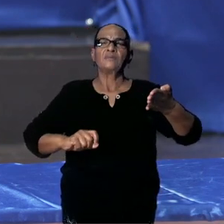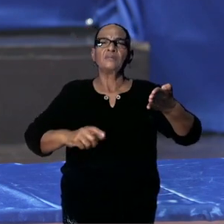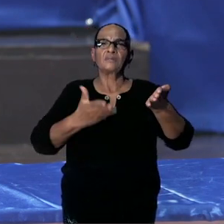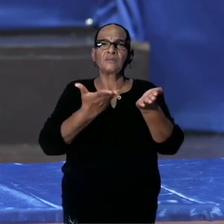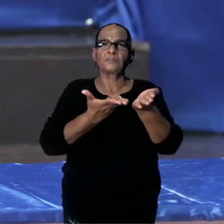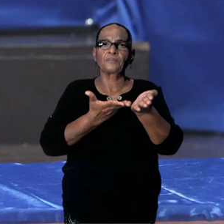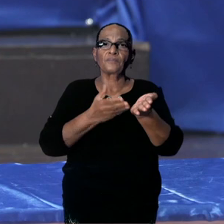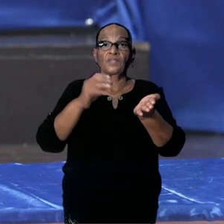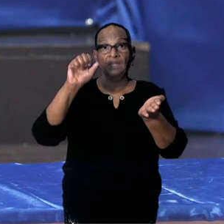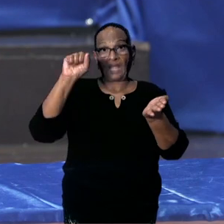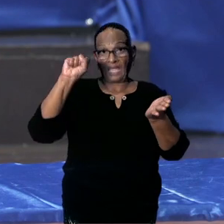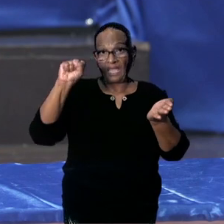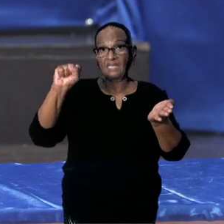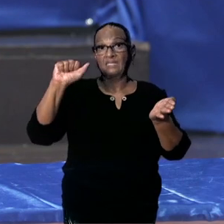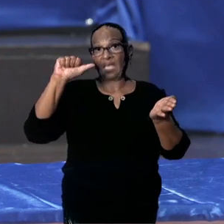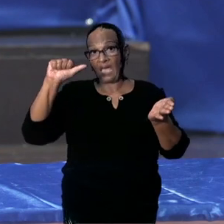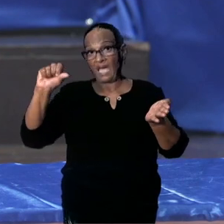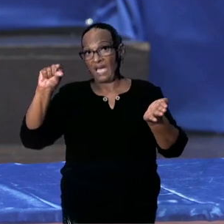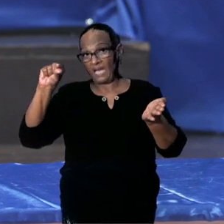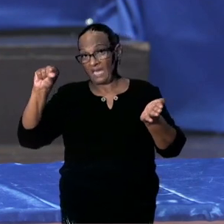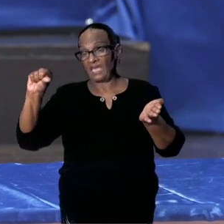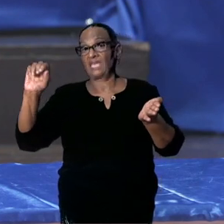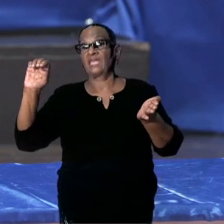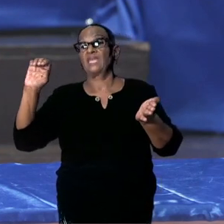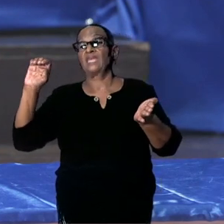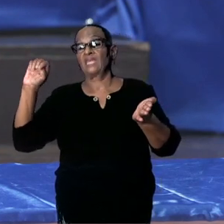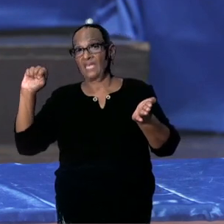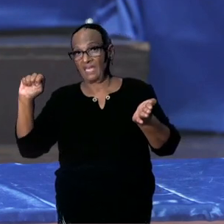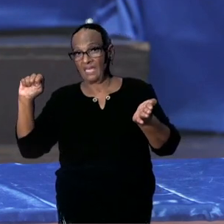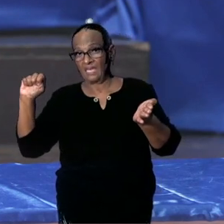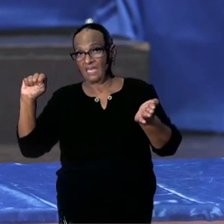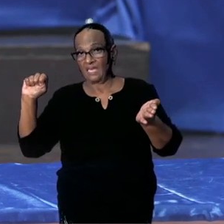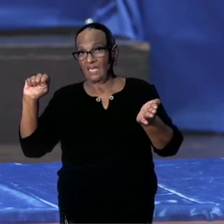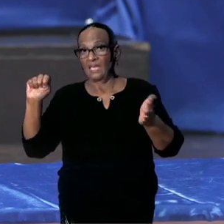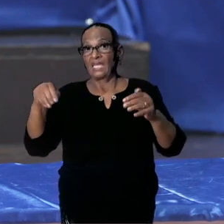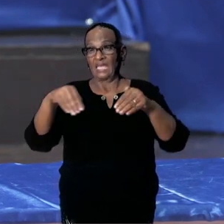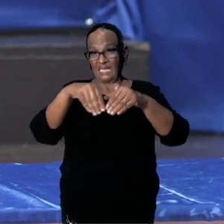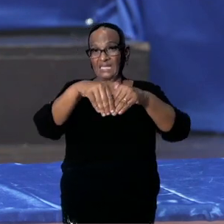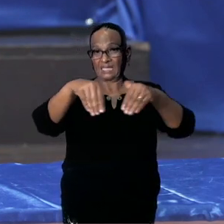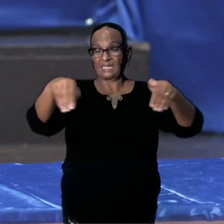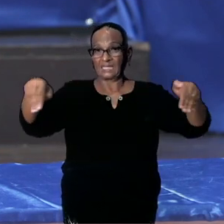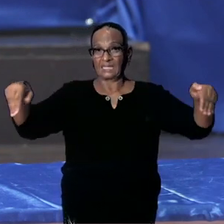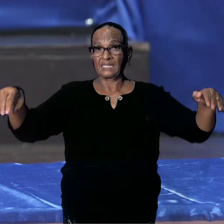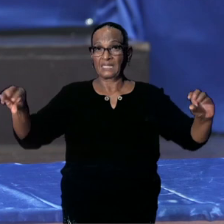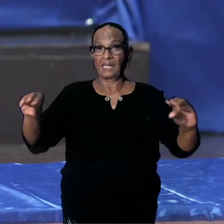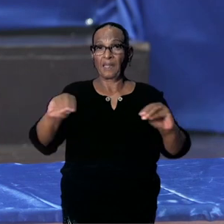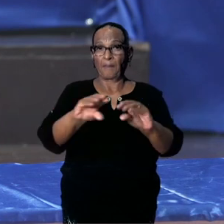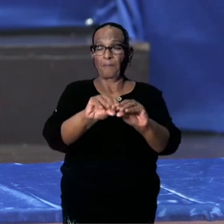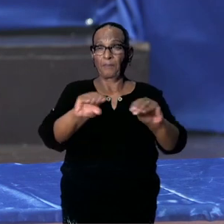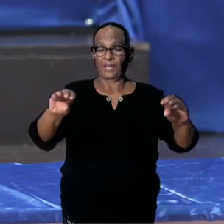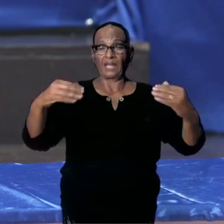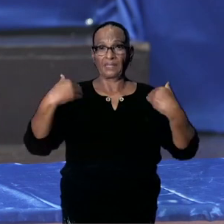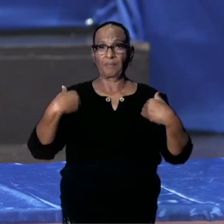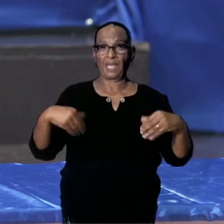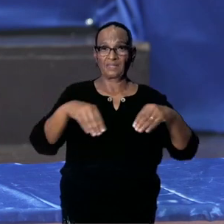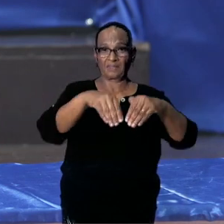SAGE, dat is een panel van wetenschappelijke experts binnen de WHO,